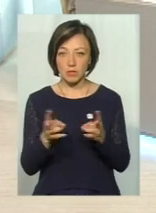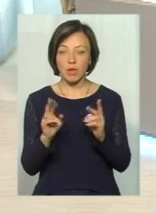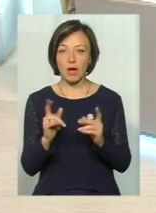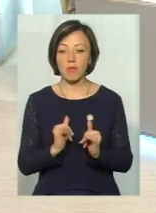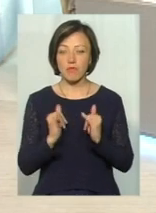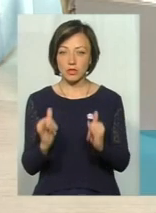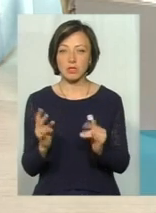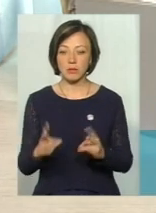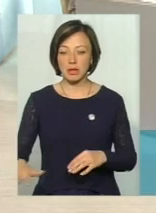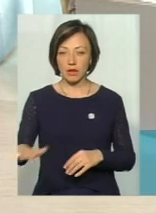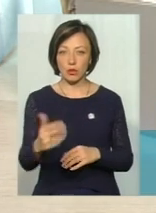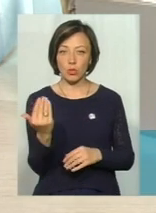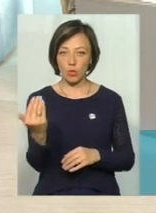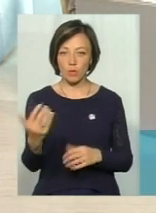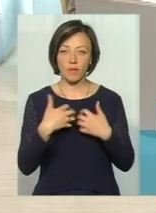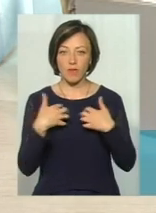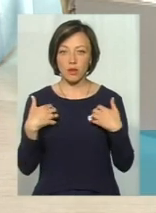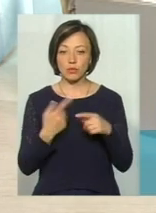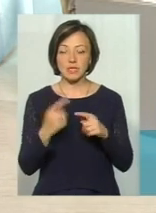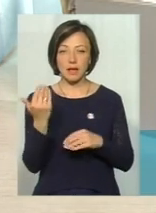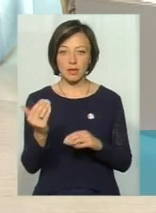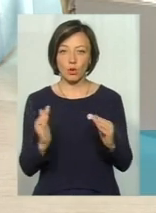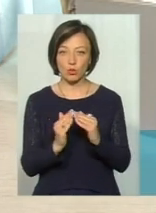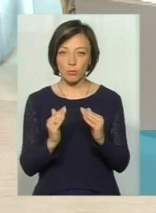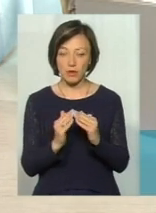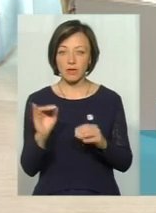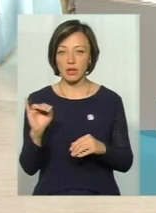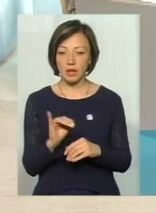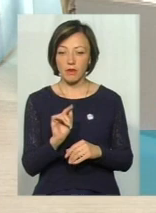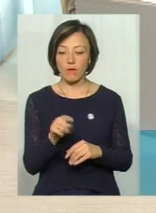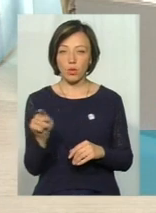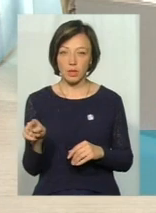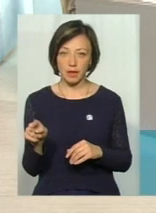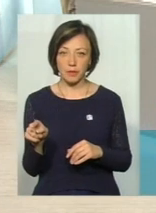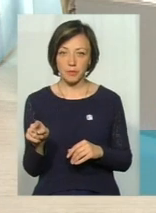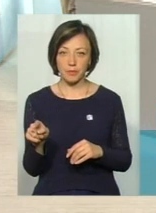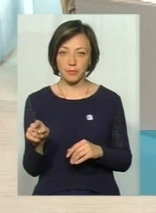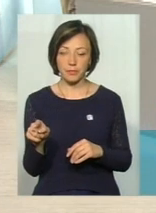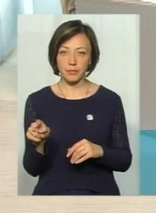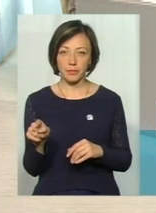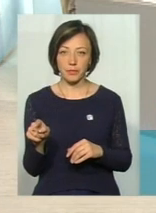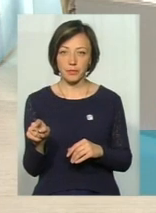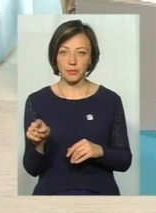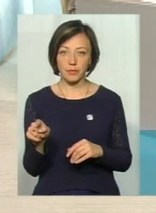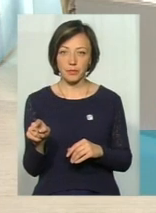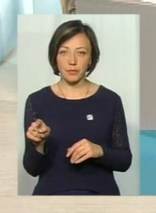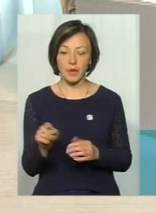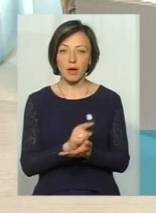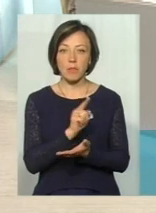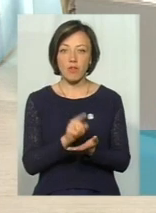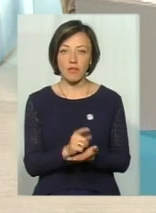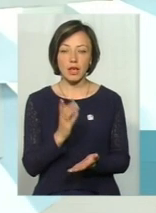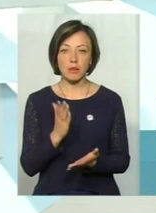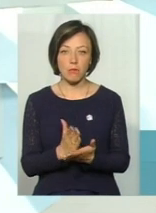поважати треба територію тварин, що це їхня домівка, відповідно, і вони, відповідно, повинні